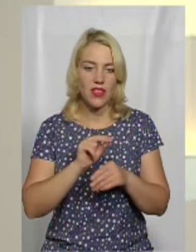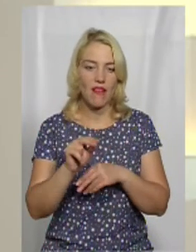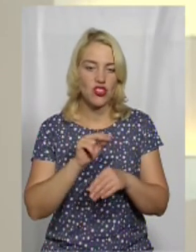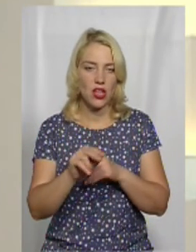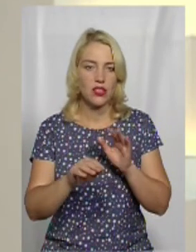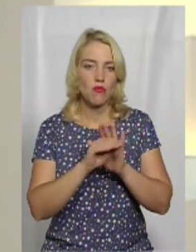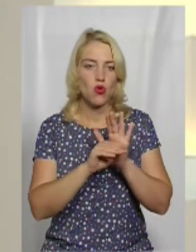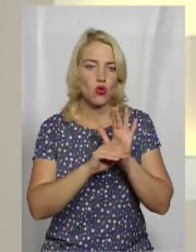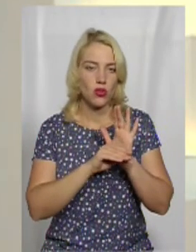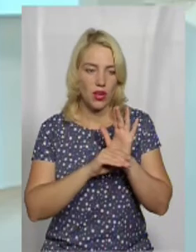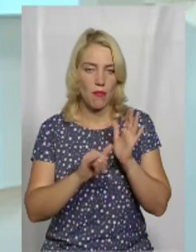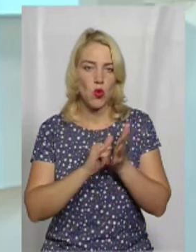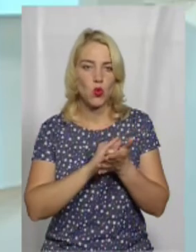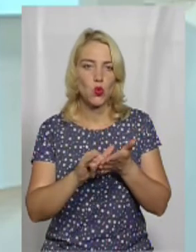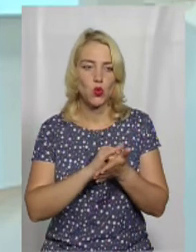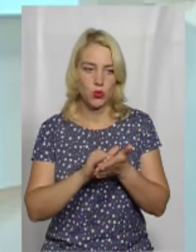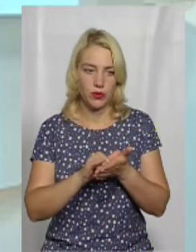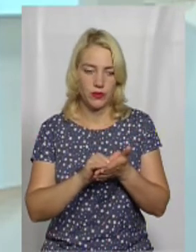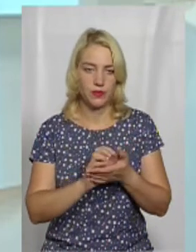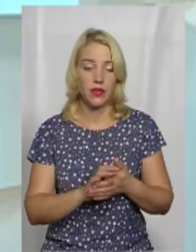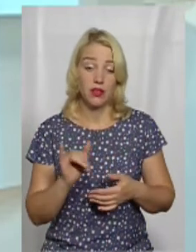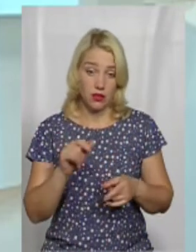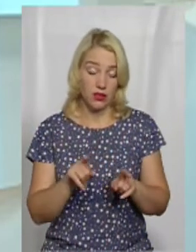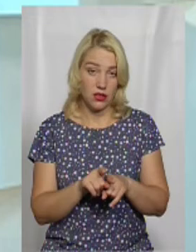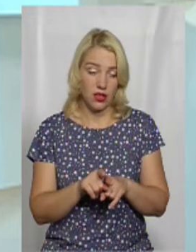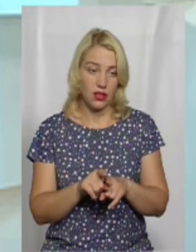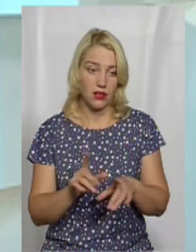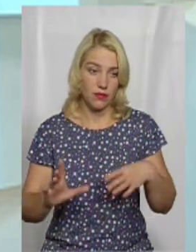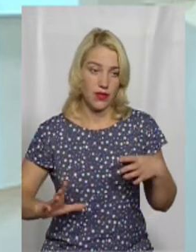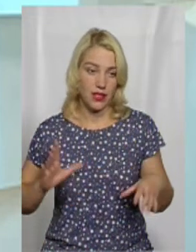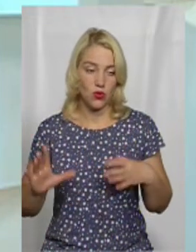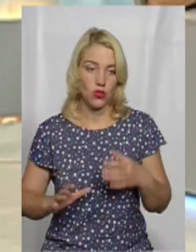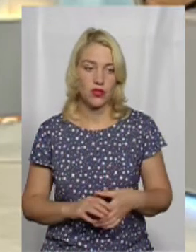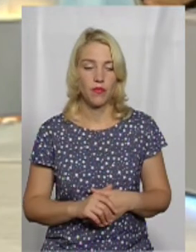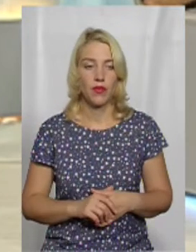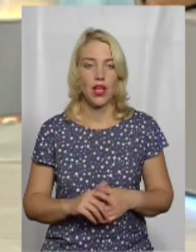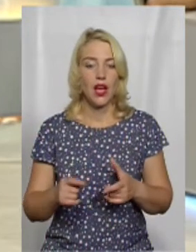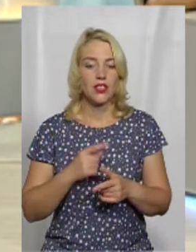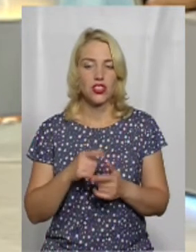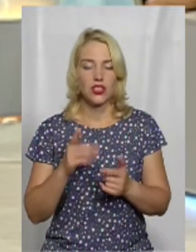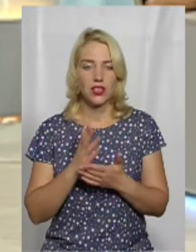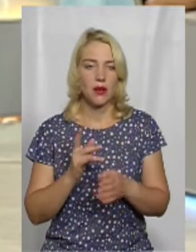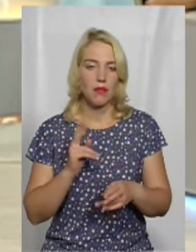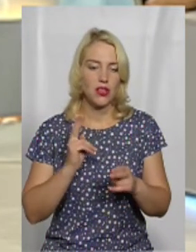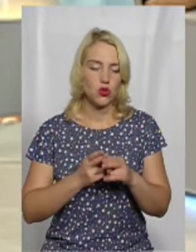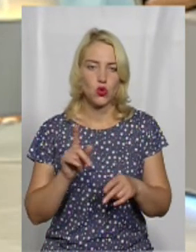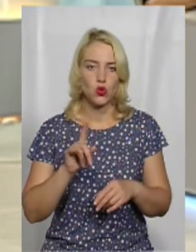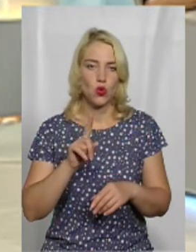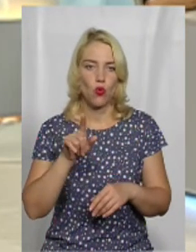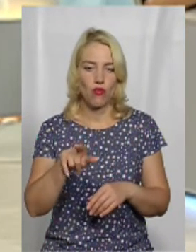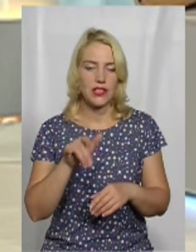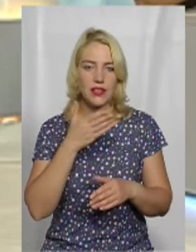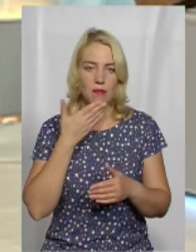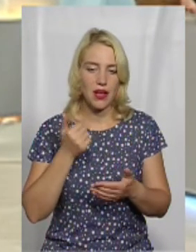Ютубі і так далі, які доступні, які можна купити або десь подивитись. І так от тренуюсь. А чи не являється перешкодою те, що у вас немає диплому